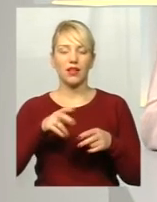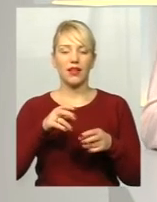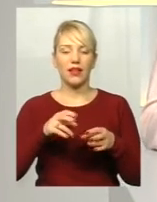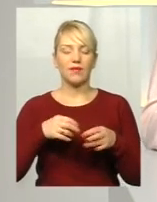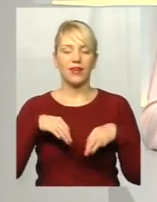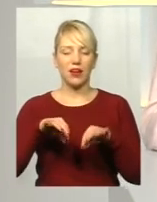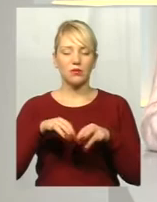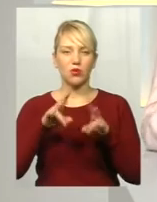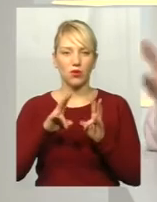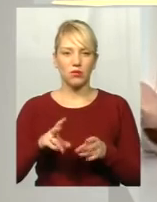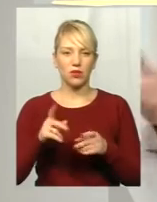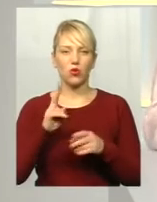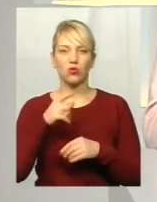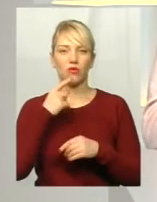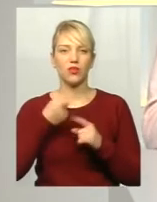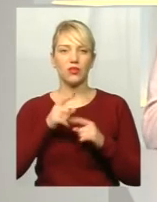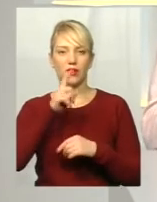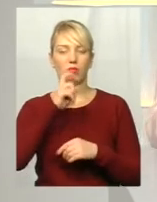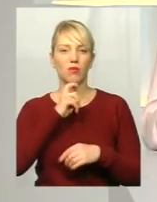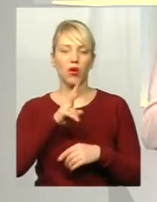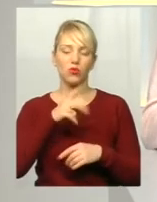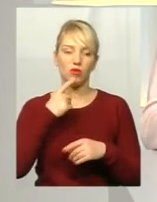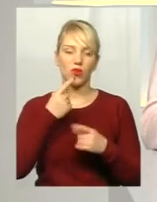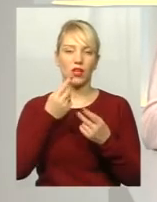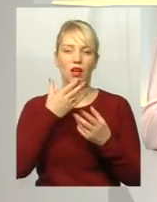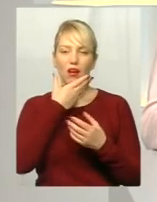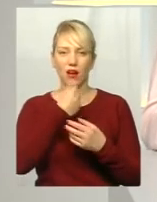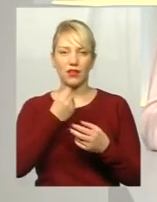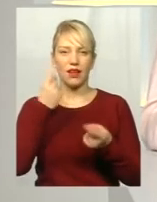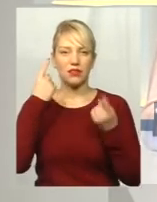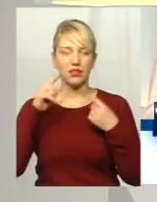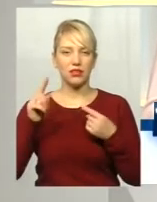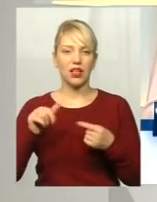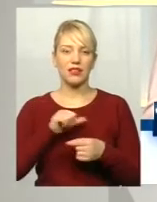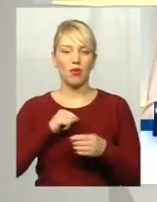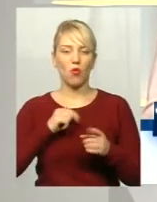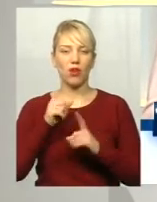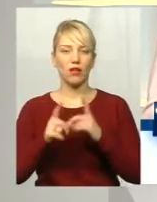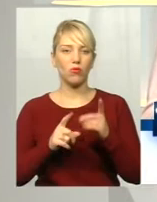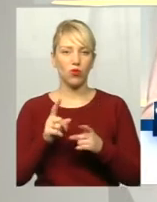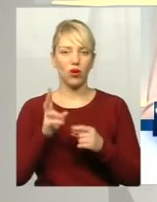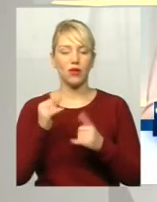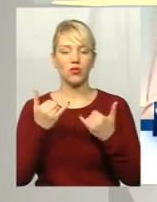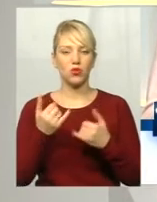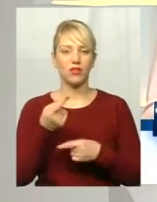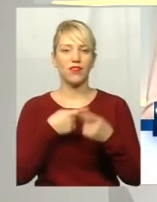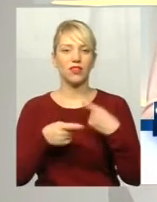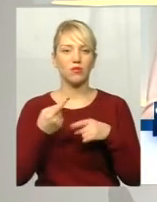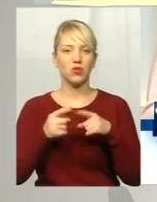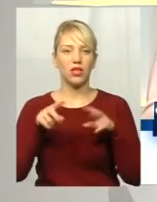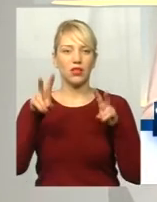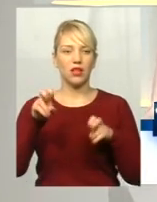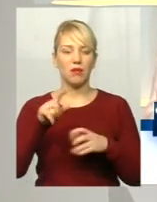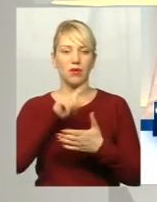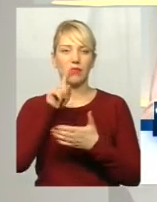непорозумінням, хтось взагалі класної ідеї і самої реформи. Сьогодні ми знову вертаємось до цієї теми, тому що запитань